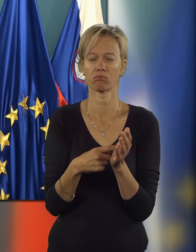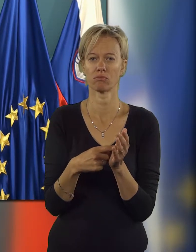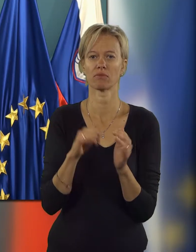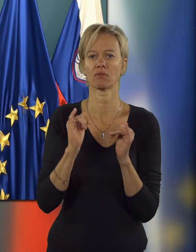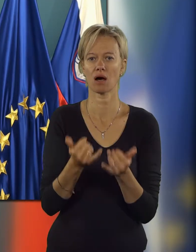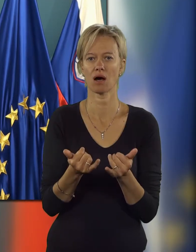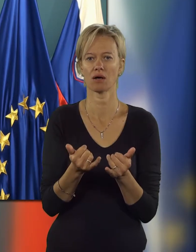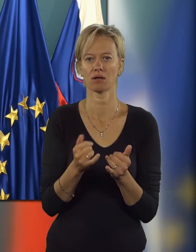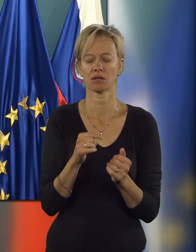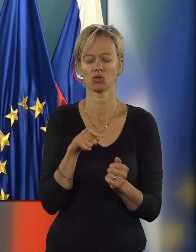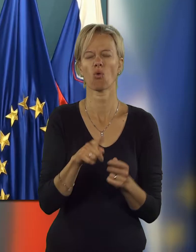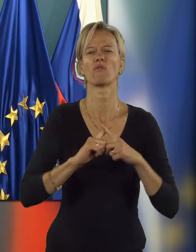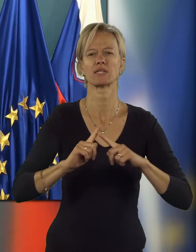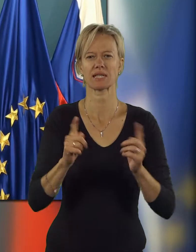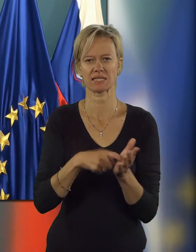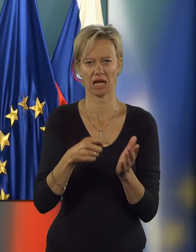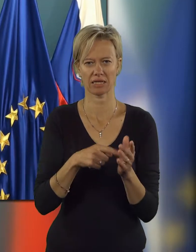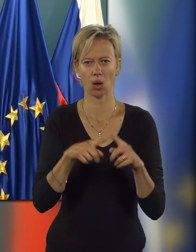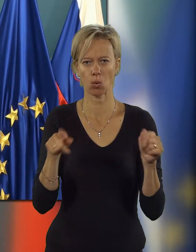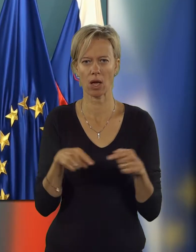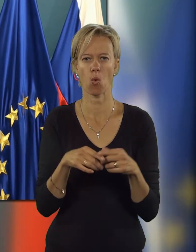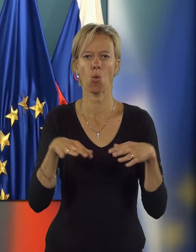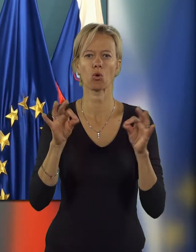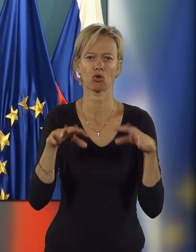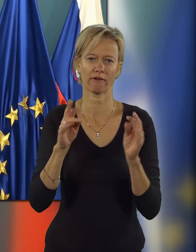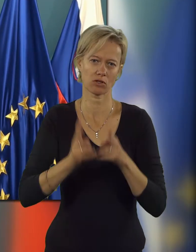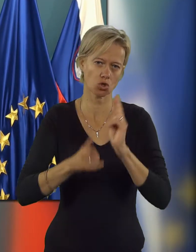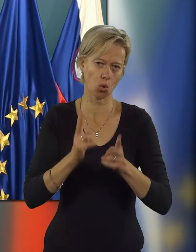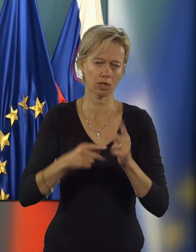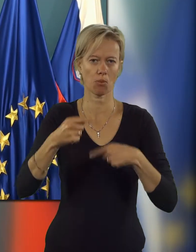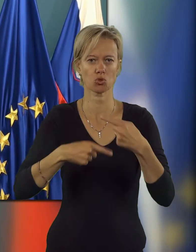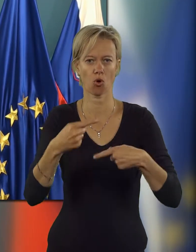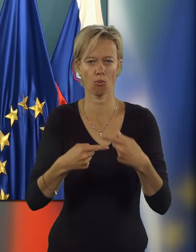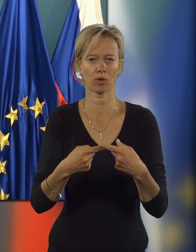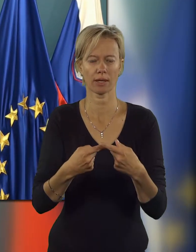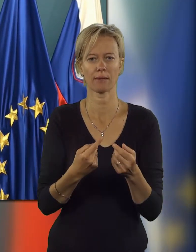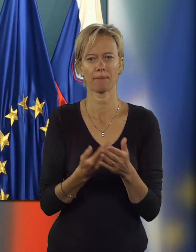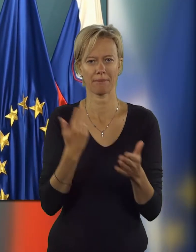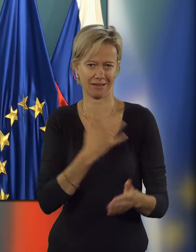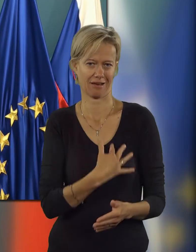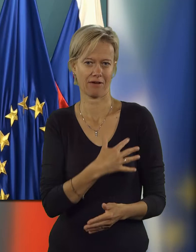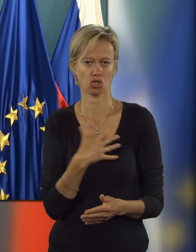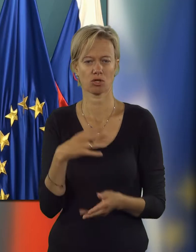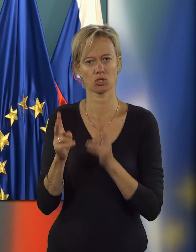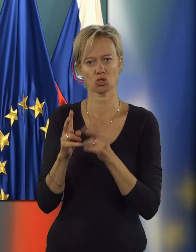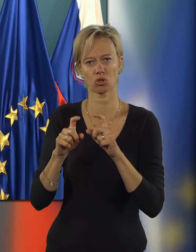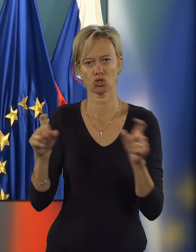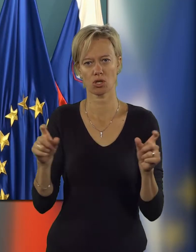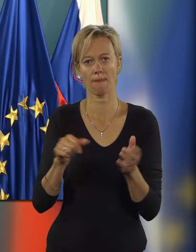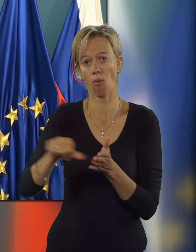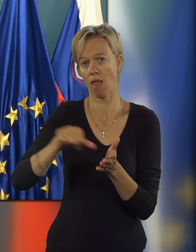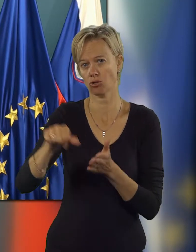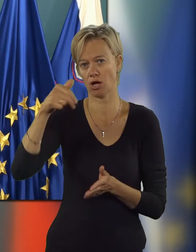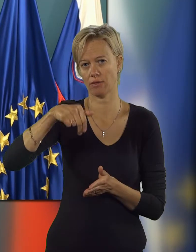to vrstne zahtevke ugotovljene v sodnih postopkih pred krvaškimi sodišči